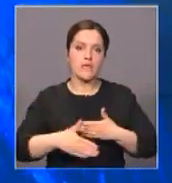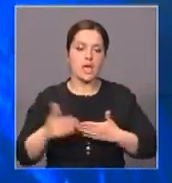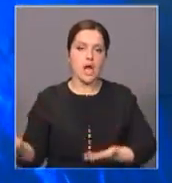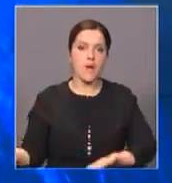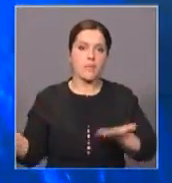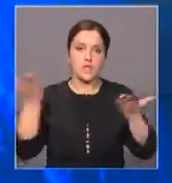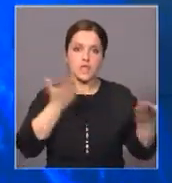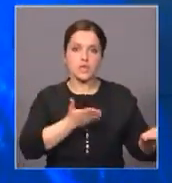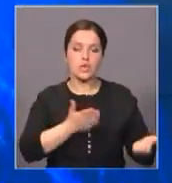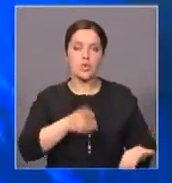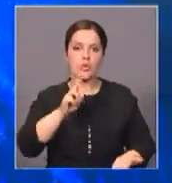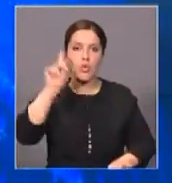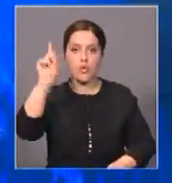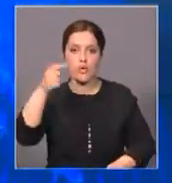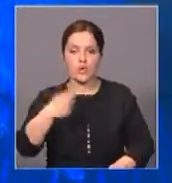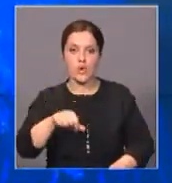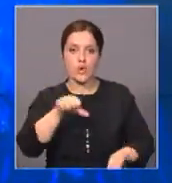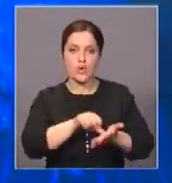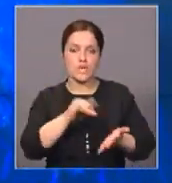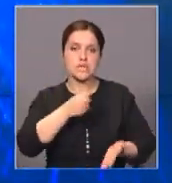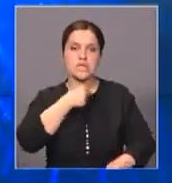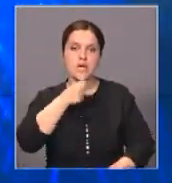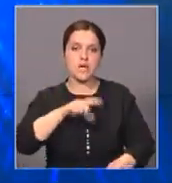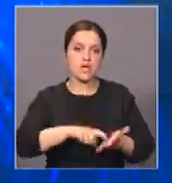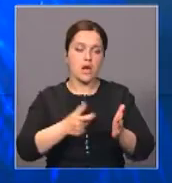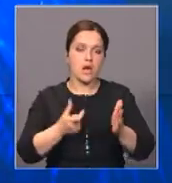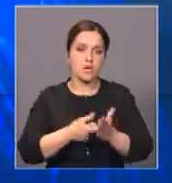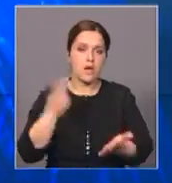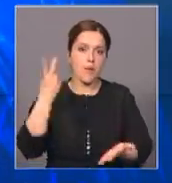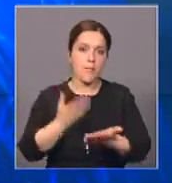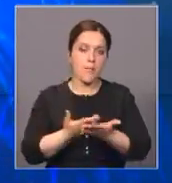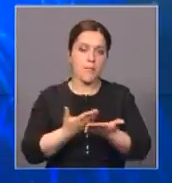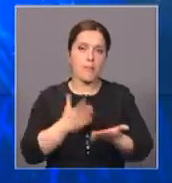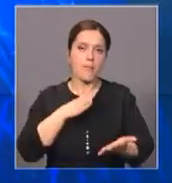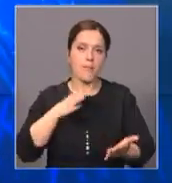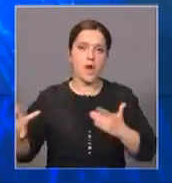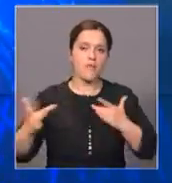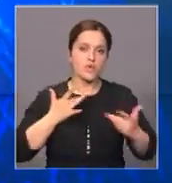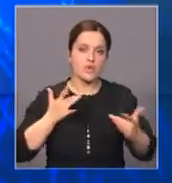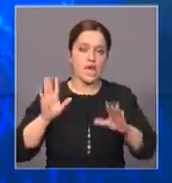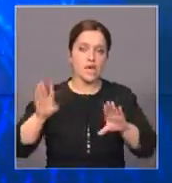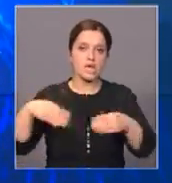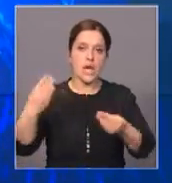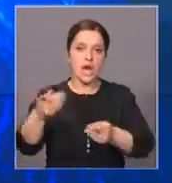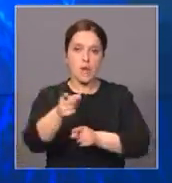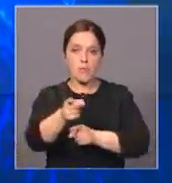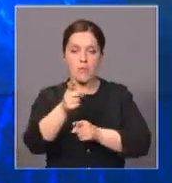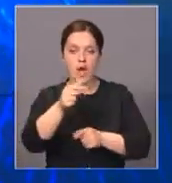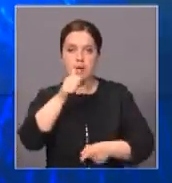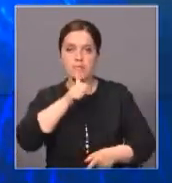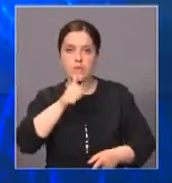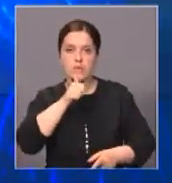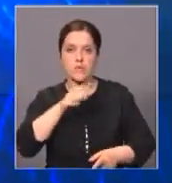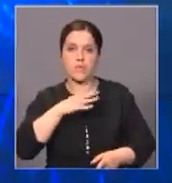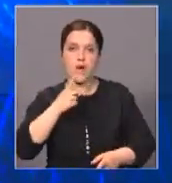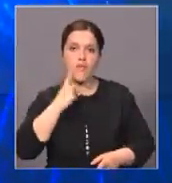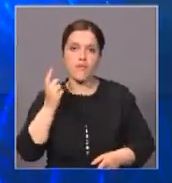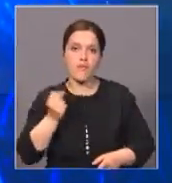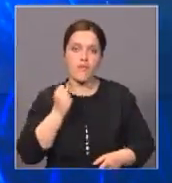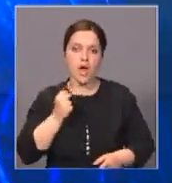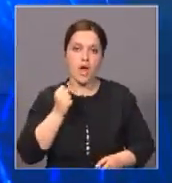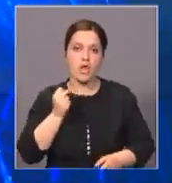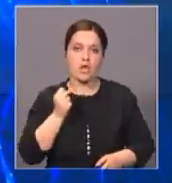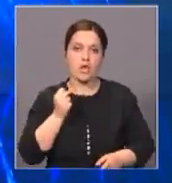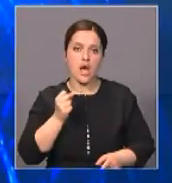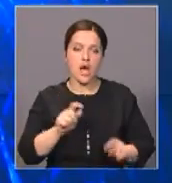ветеранов Великой Отечественной и старшеклассников, провели показательные выступления, дали пострелять из винтовок и развернули военно-полевую кухню.